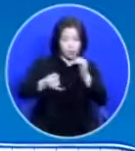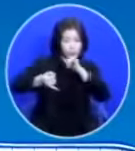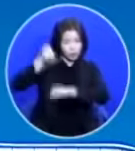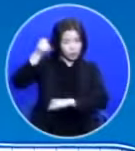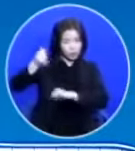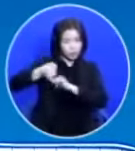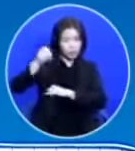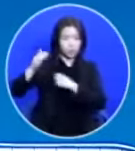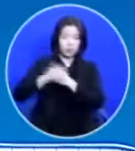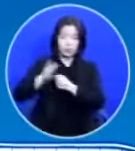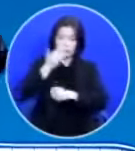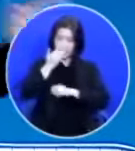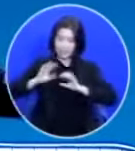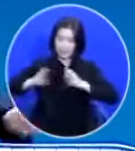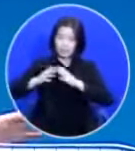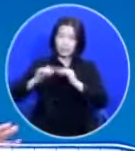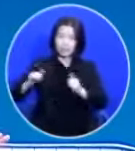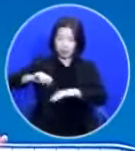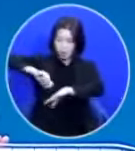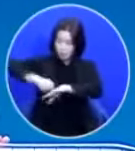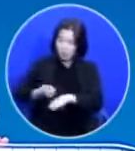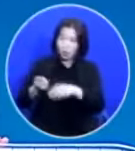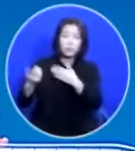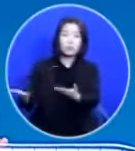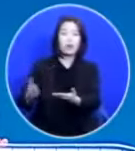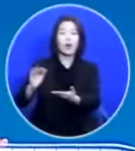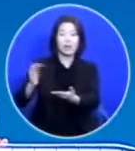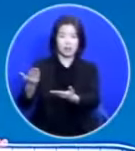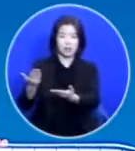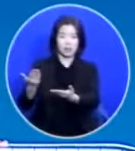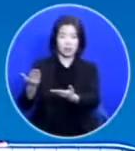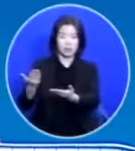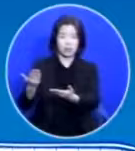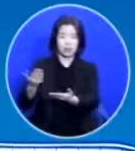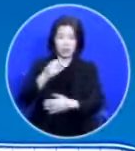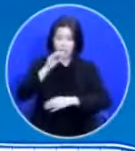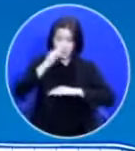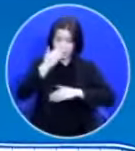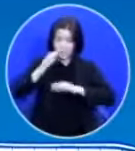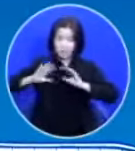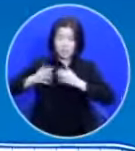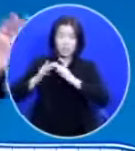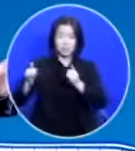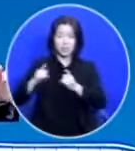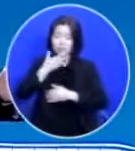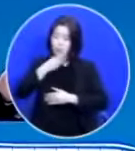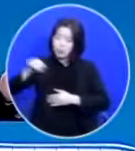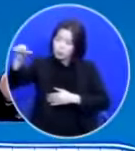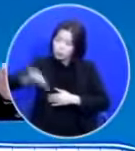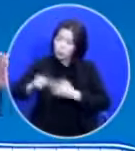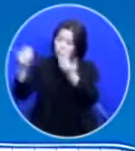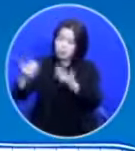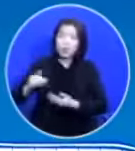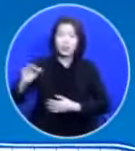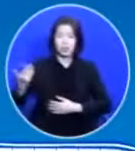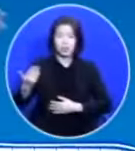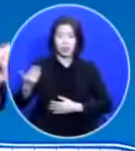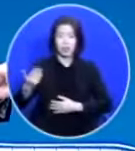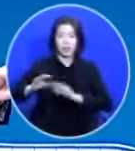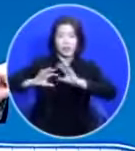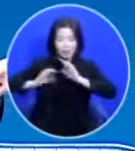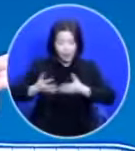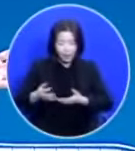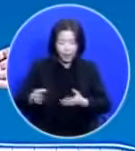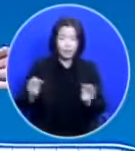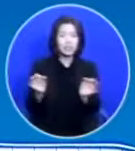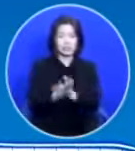하나님이 이스라엘 백성들을 징계하실 수밖에 없게 됩니다 이스라엘 백성들은 저주를 받게 됩니다 나라 잃어버리게